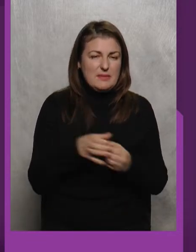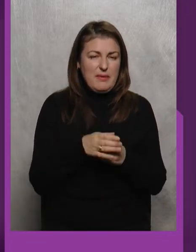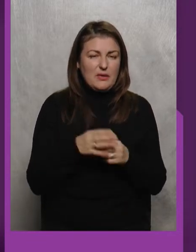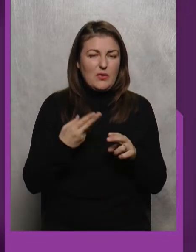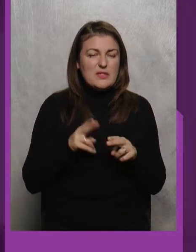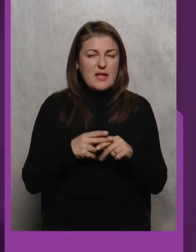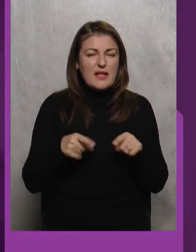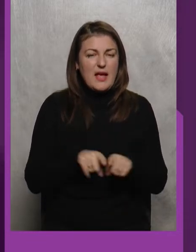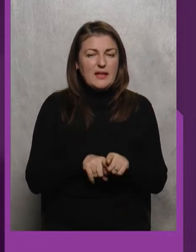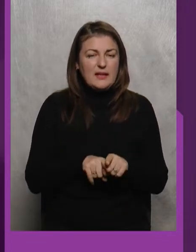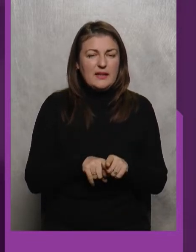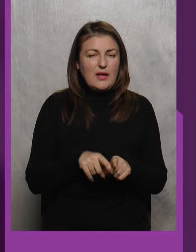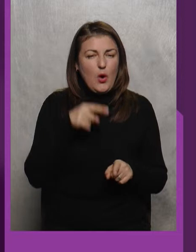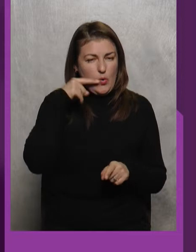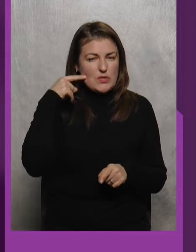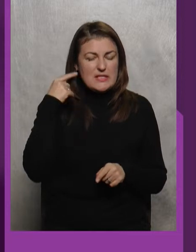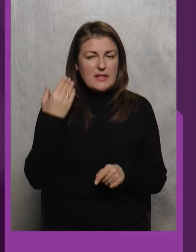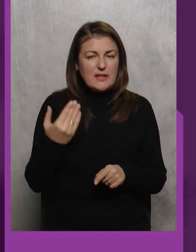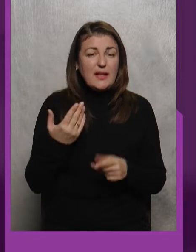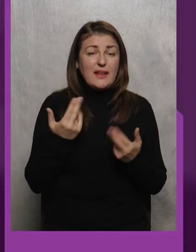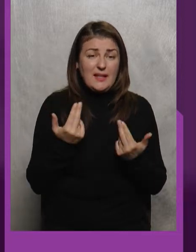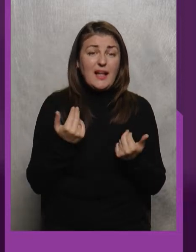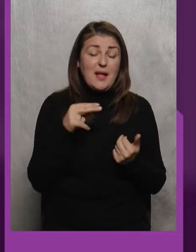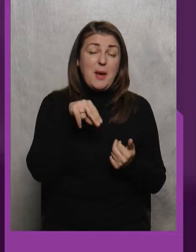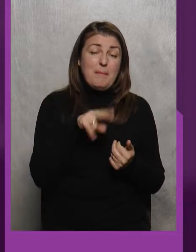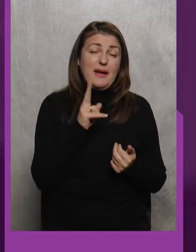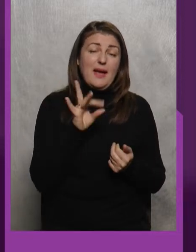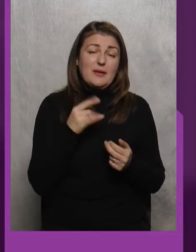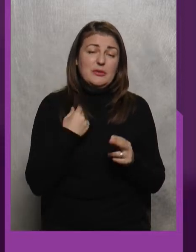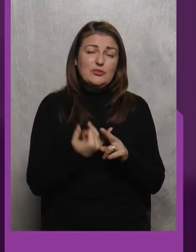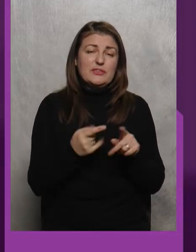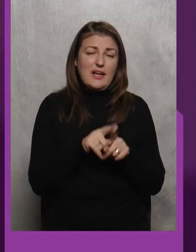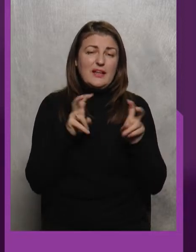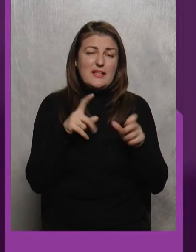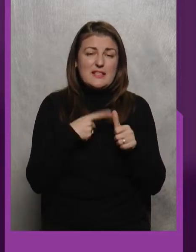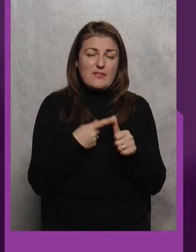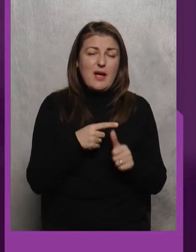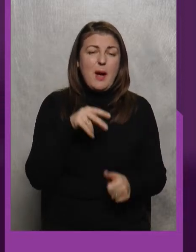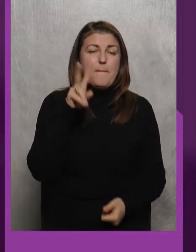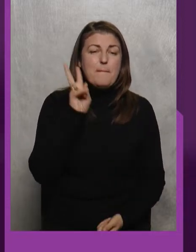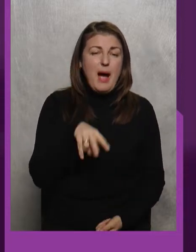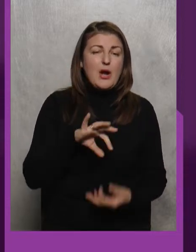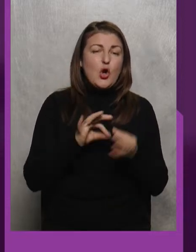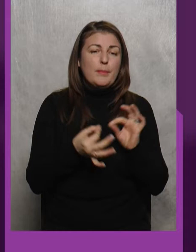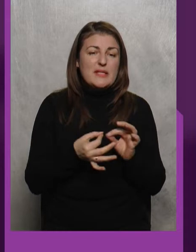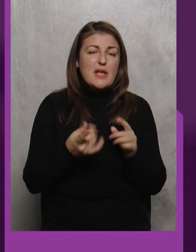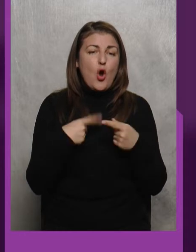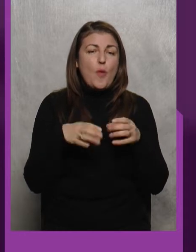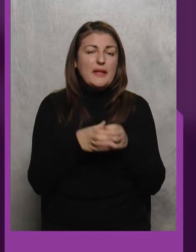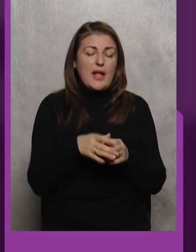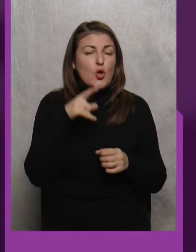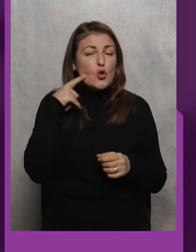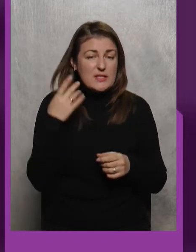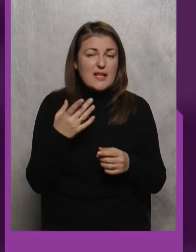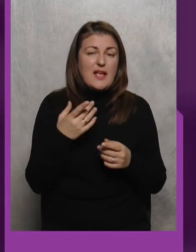такий Росії Ну так ПКР Моєї зараз Називає Паралімпійський Комітет Росії